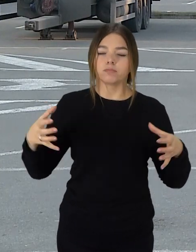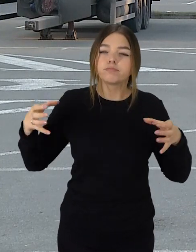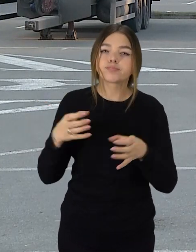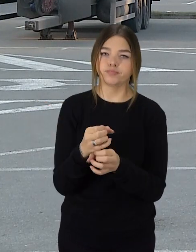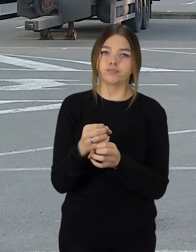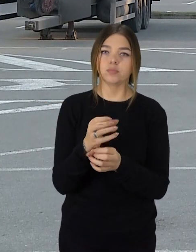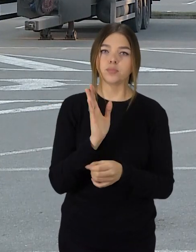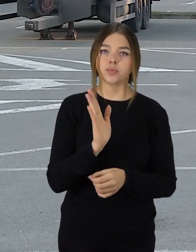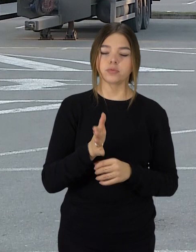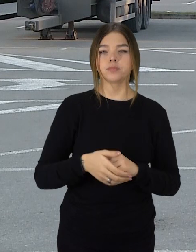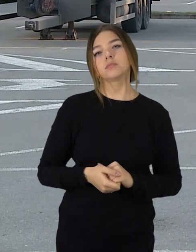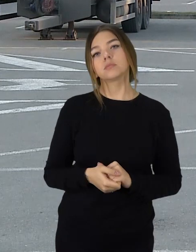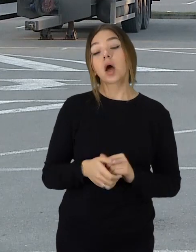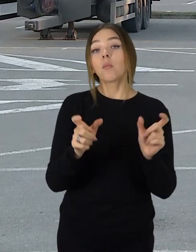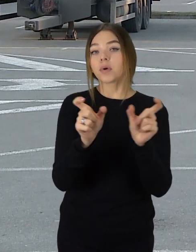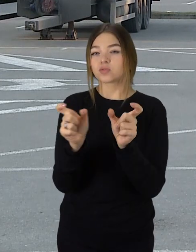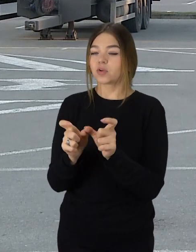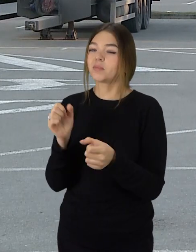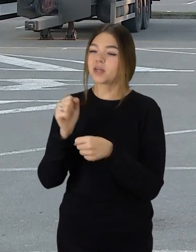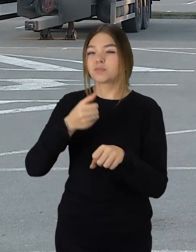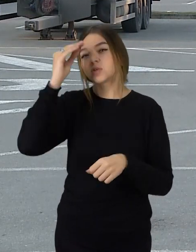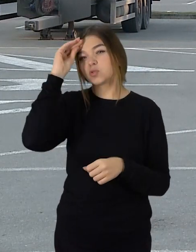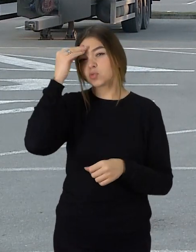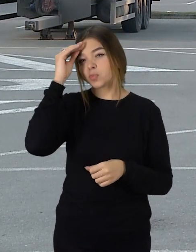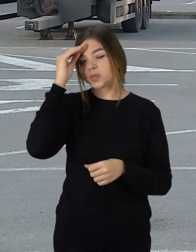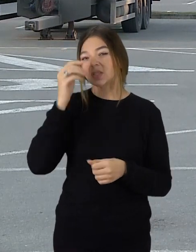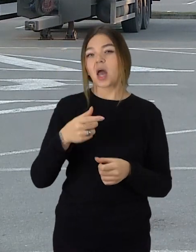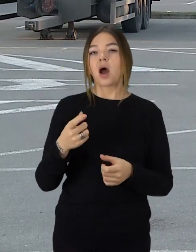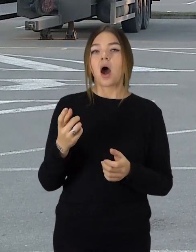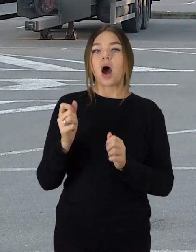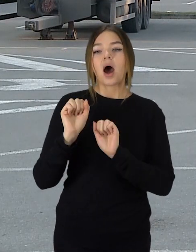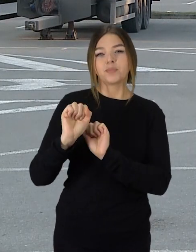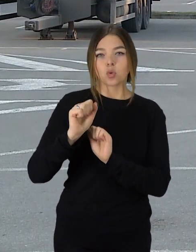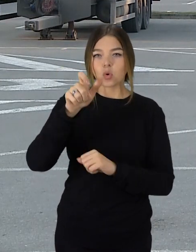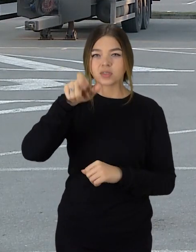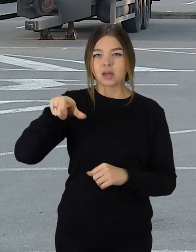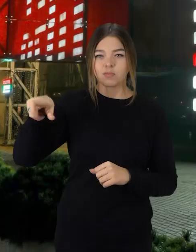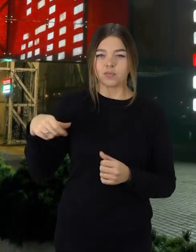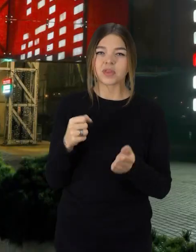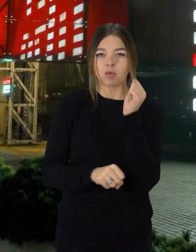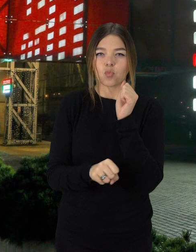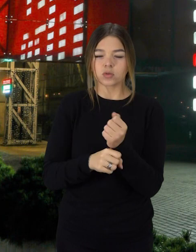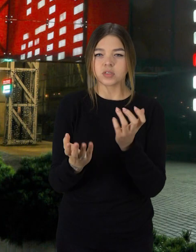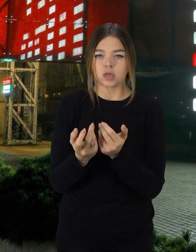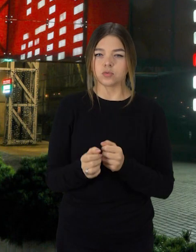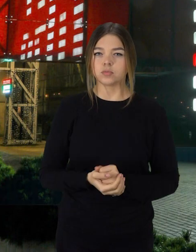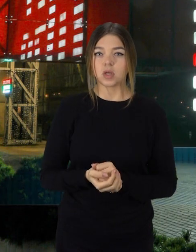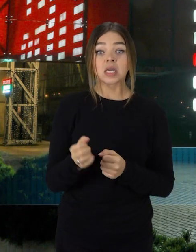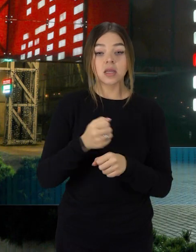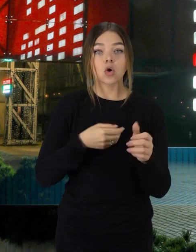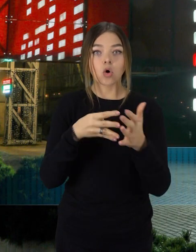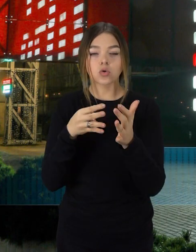labiau sumažės. Kiekuriems pirkybos centrams teks pasirūpinti didesniu apsaugos darbuotojų skaičiumi. Mes turim vidų